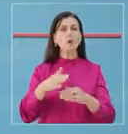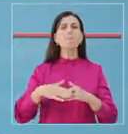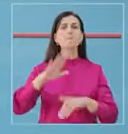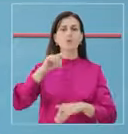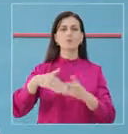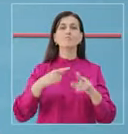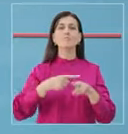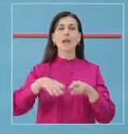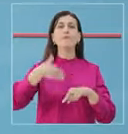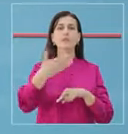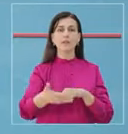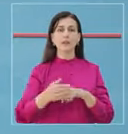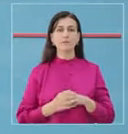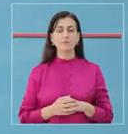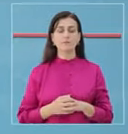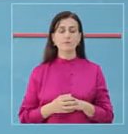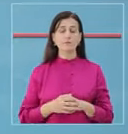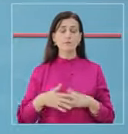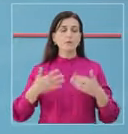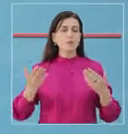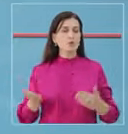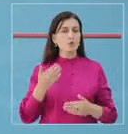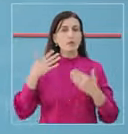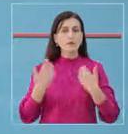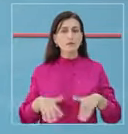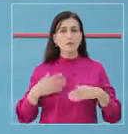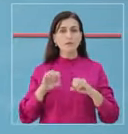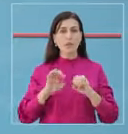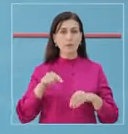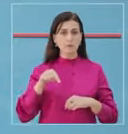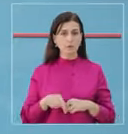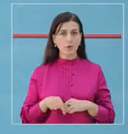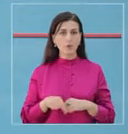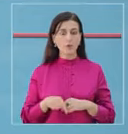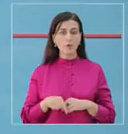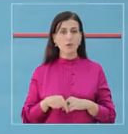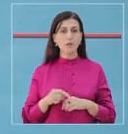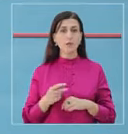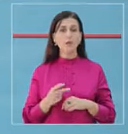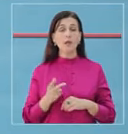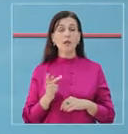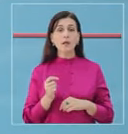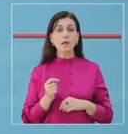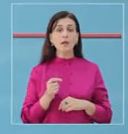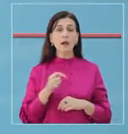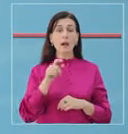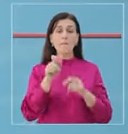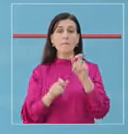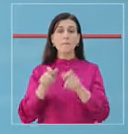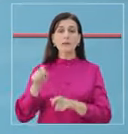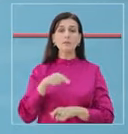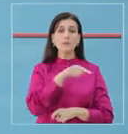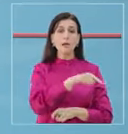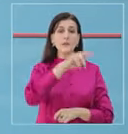vjim. Ajo që është e rëndësishme të theksëm sot, është që kemi dhe një rritje të rasteve të cilët po të